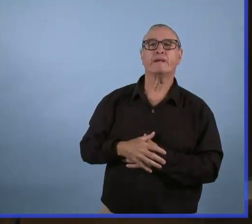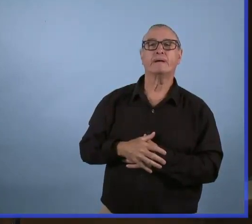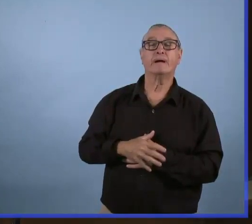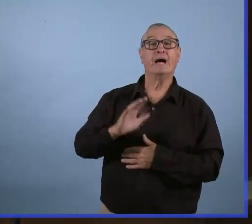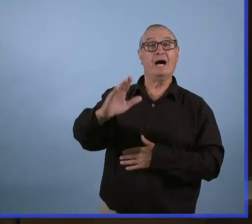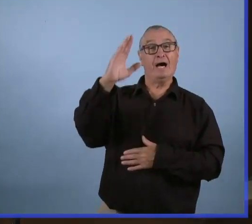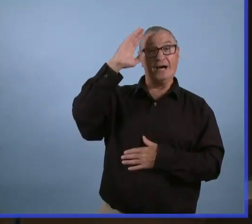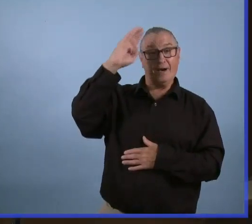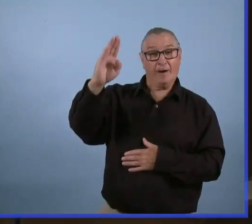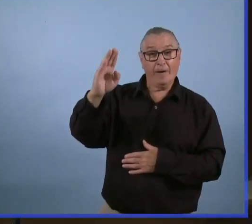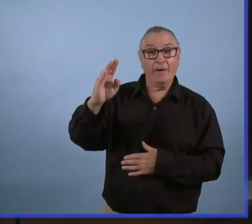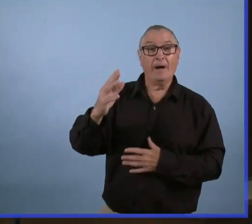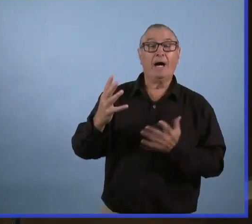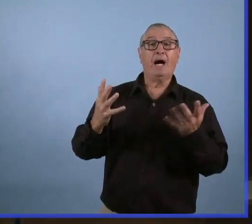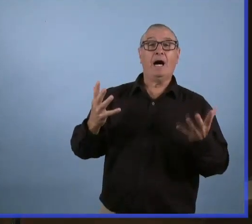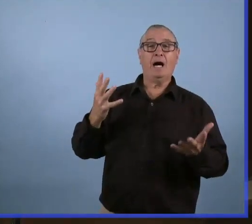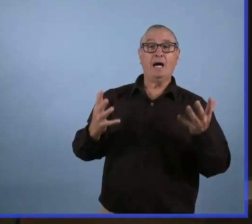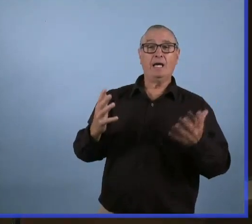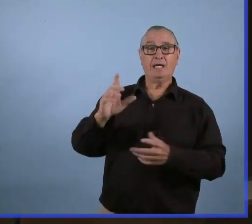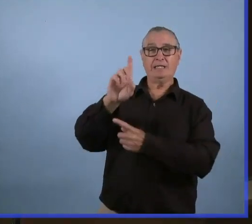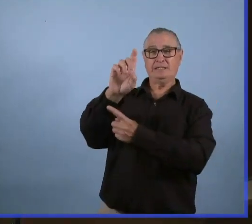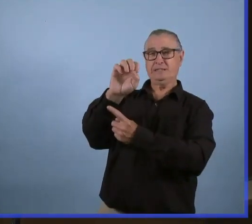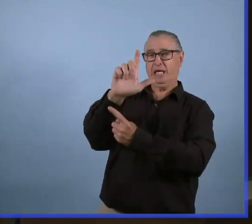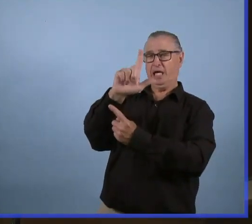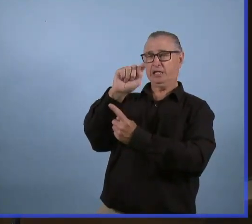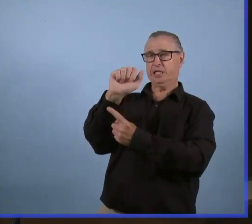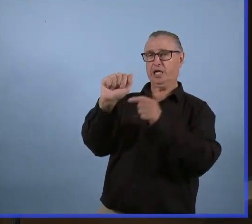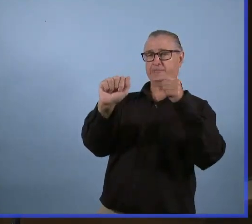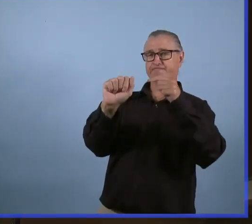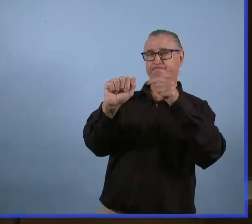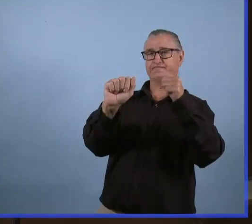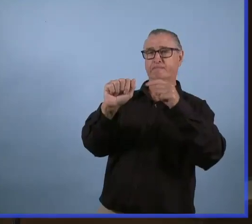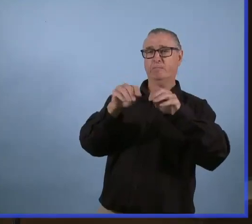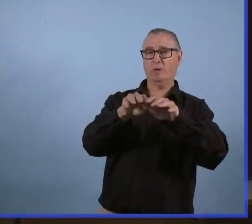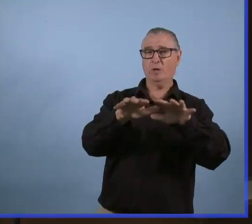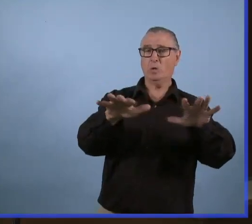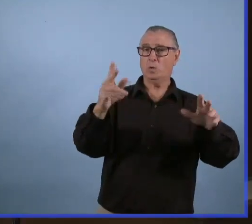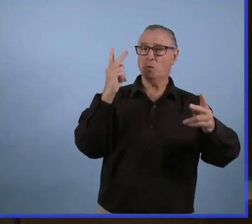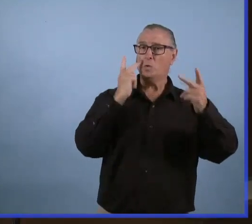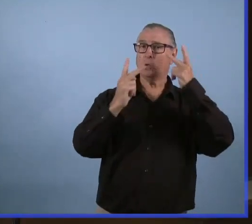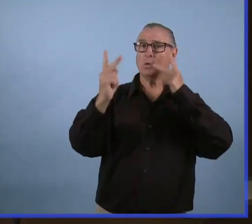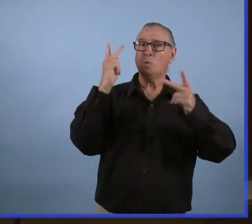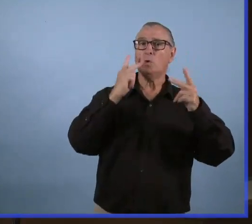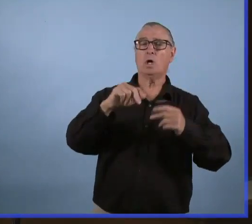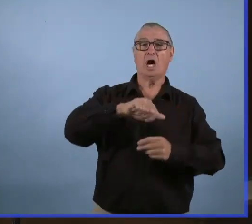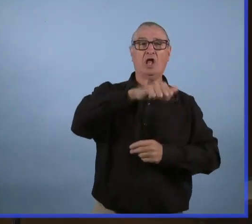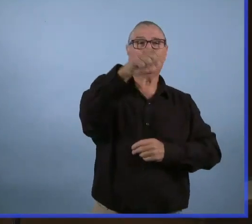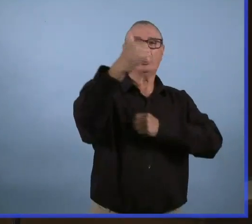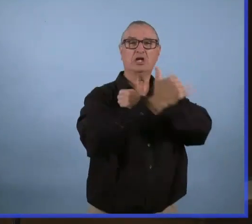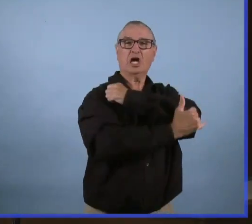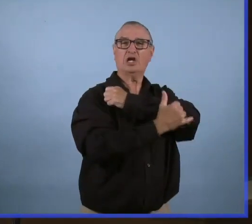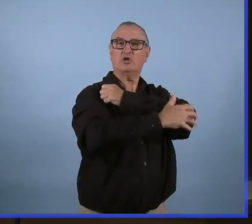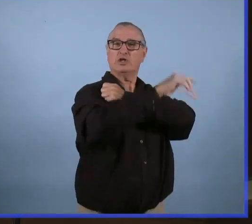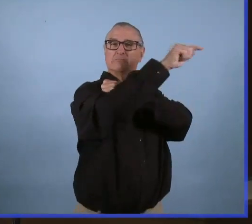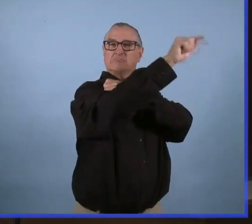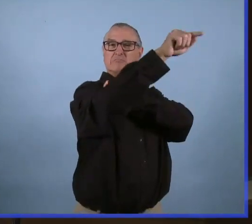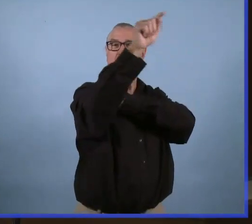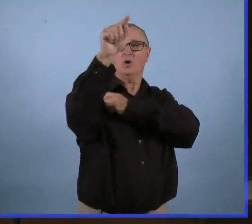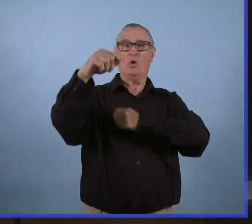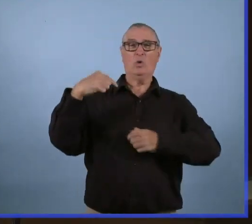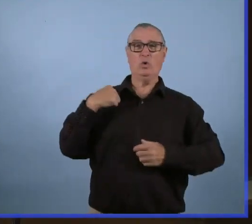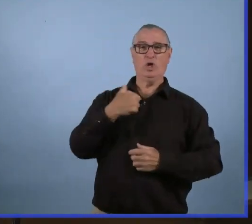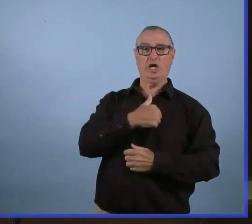Est-ce que le variant Delta était prêt en considération dans le plan de réouverture de la province, quand on voit ce qui se passe dans d'autres pays ?